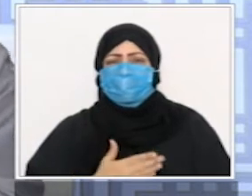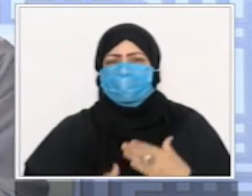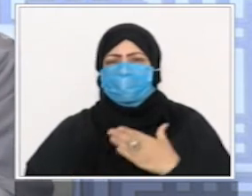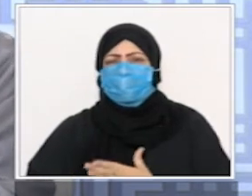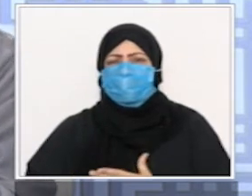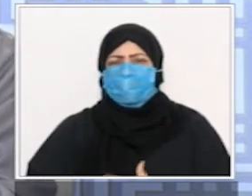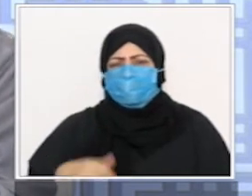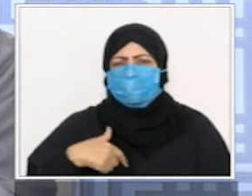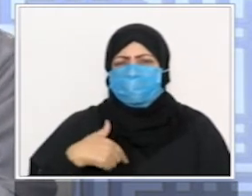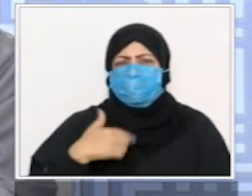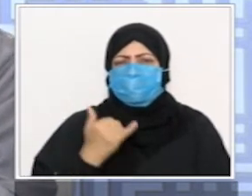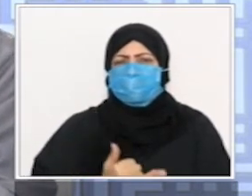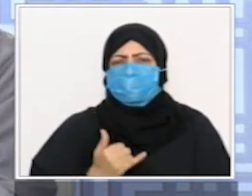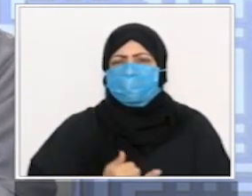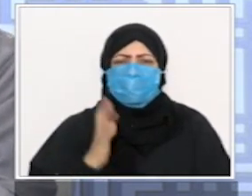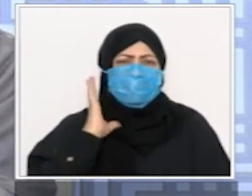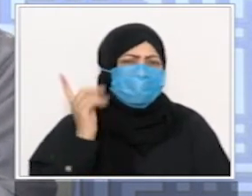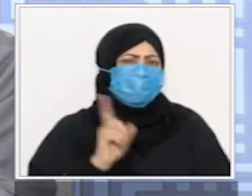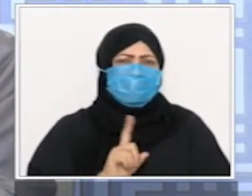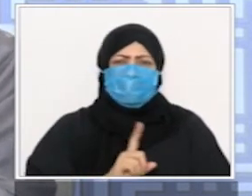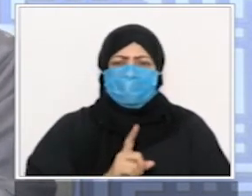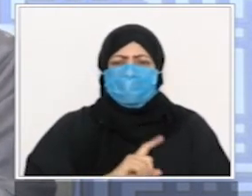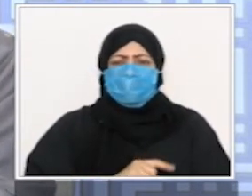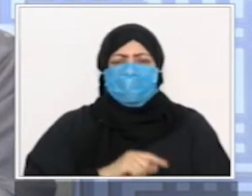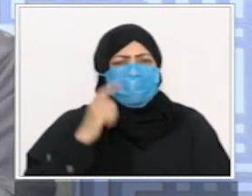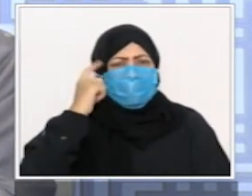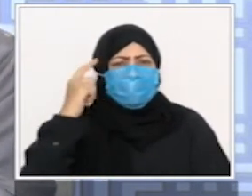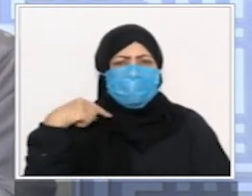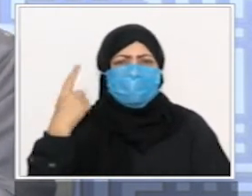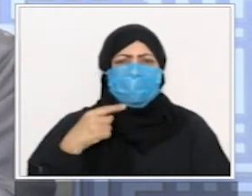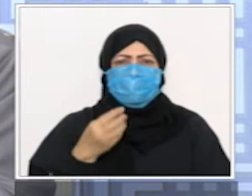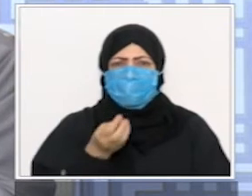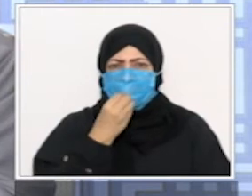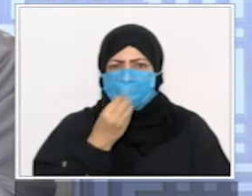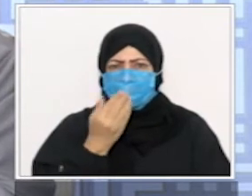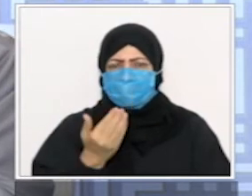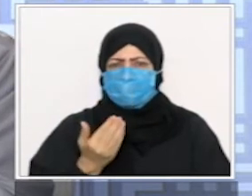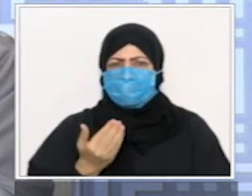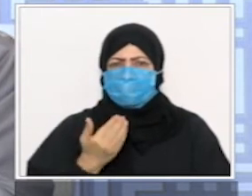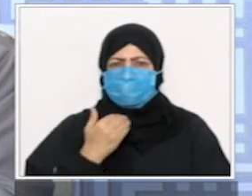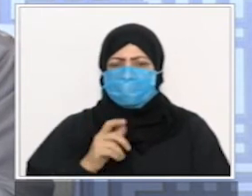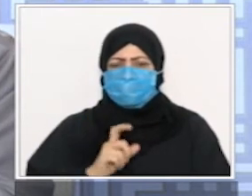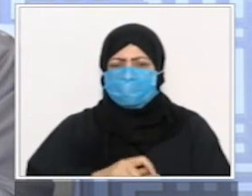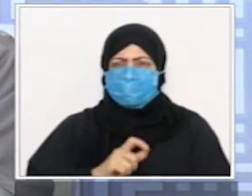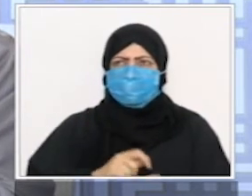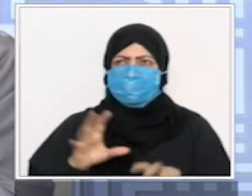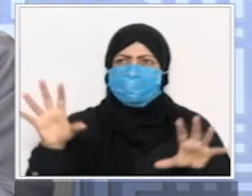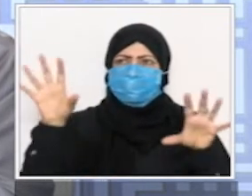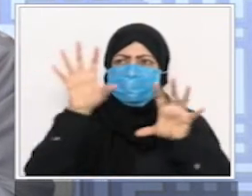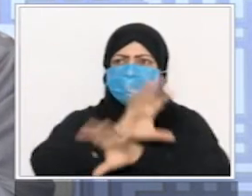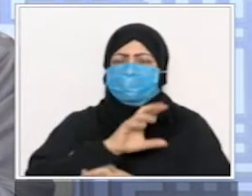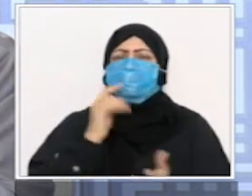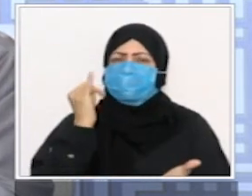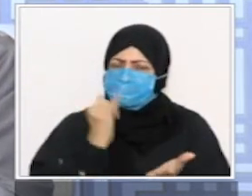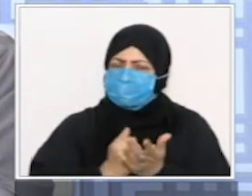يفطرون الناس قبل الغروب لما نقول لك أنا على غير أمانة أنا مسؤول عن الكلام اللي نقول يفطروا في الناس قبل غروب الشمس